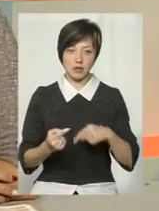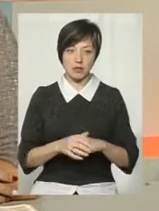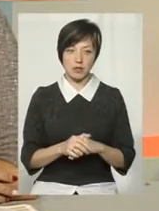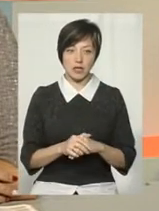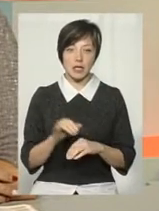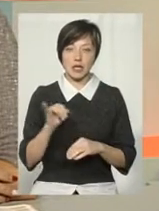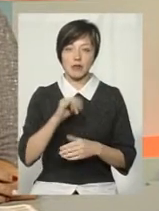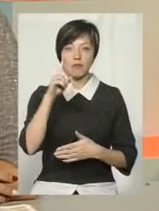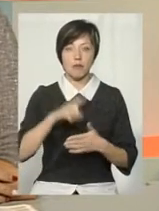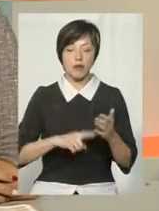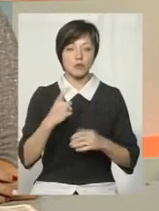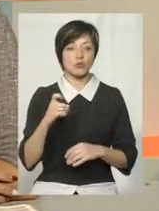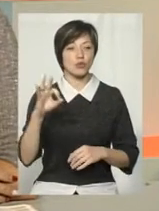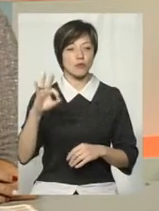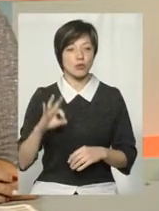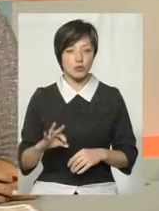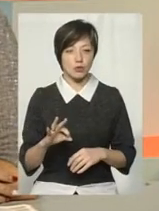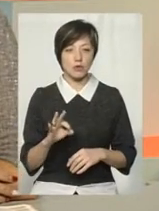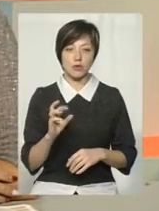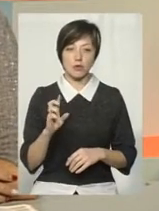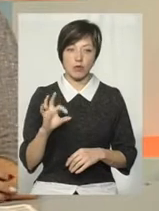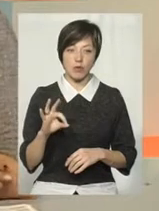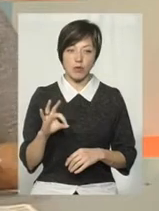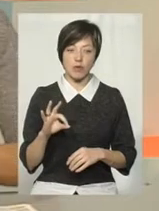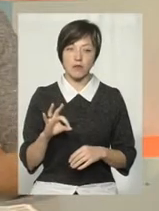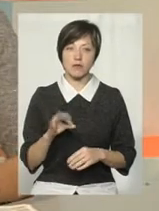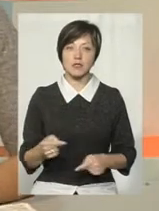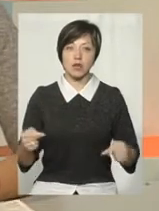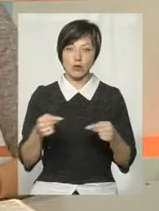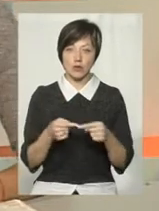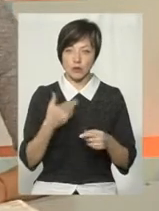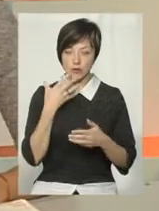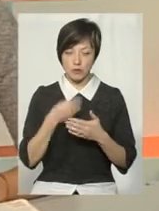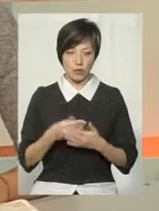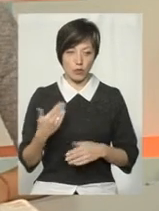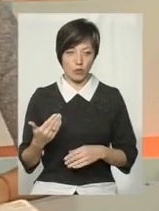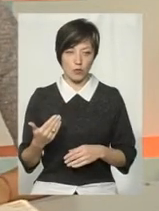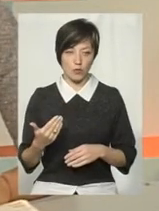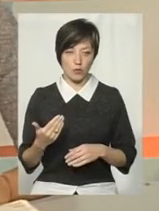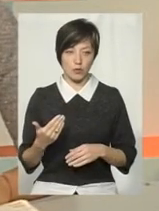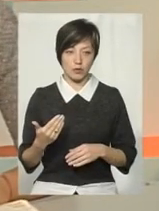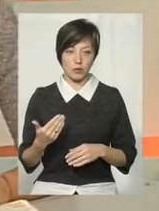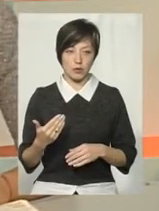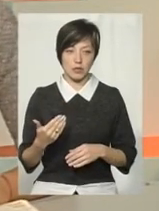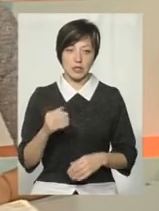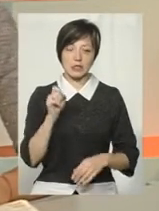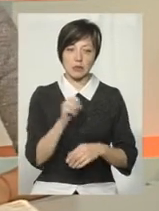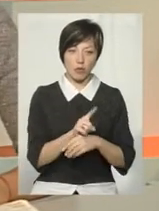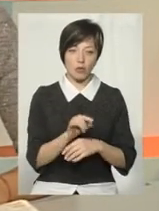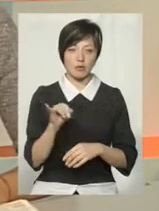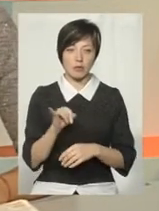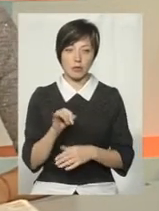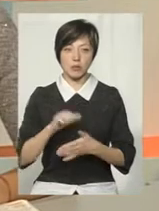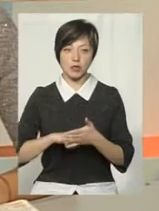І впевнені на 100%, тому що, встановивши свого боку і замовника, і